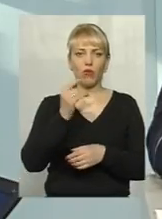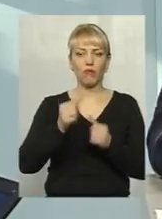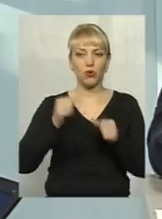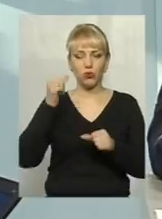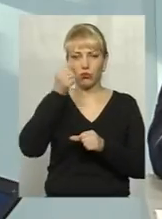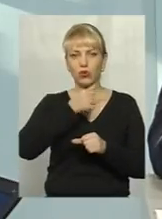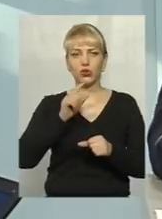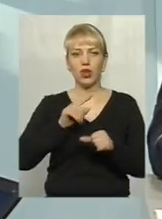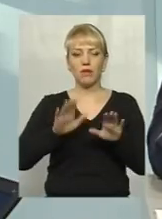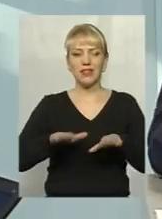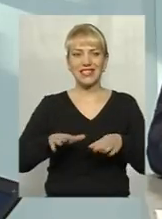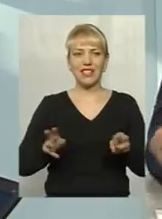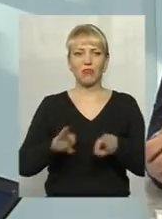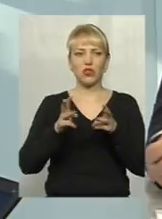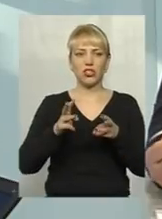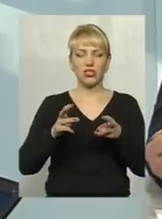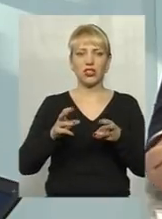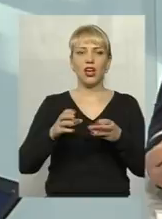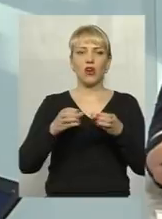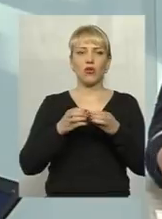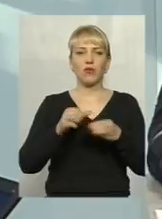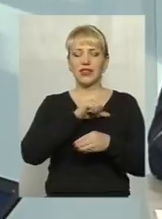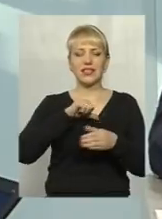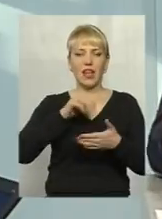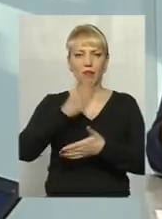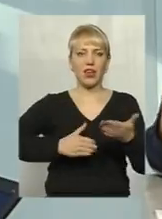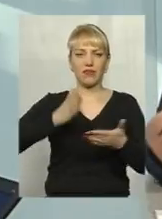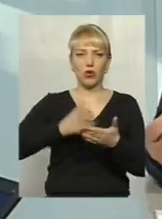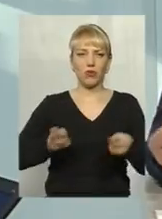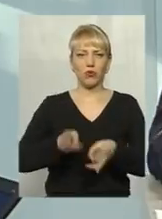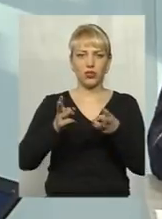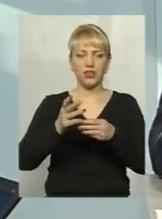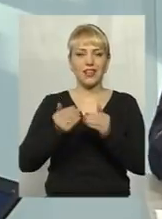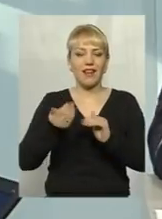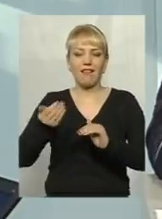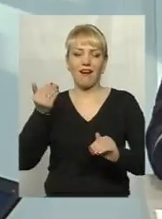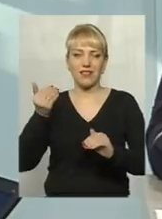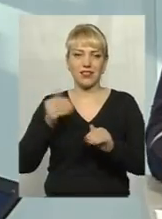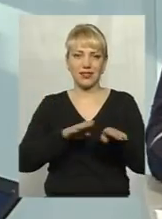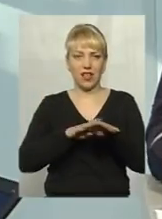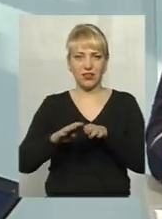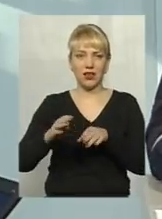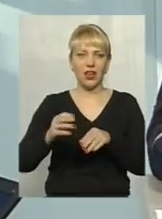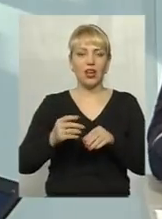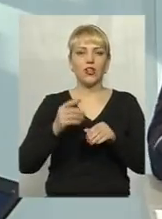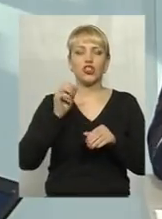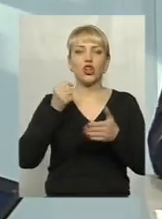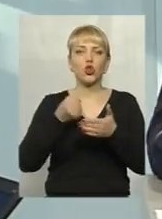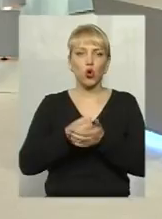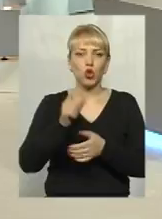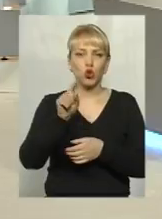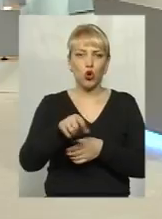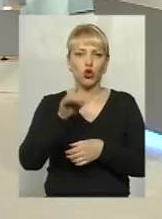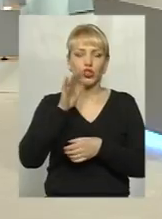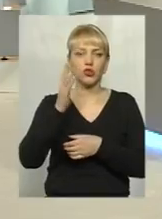місцеві пожежні команди саме ліквідовували пожежу на ранній стадії винкнення до того часу, навіть як прибув підрозділ. Тобто наш підрозділ навіть